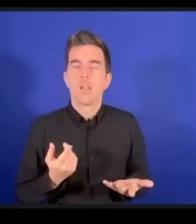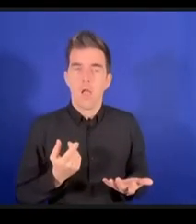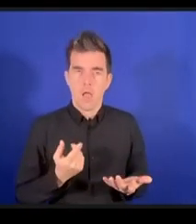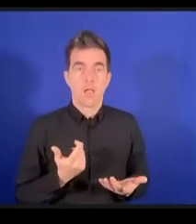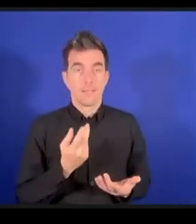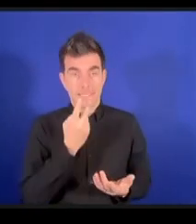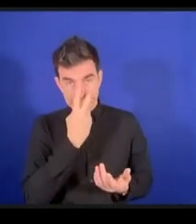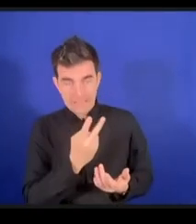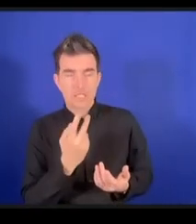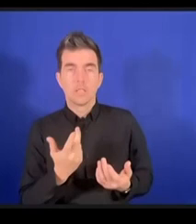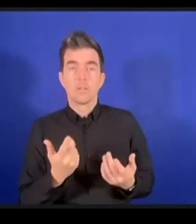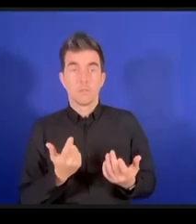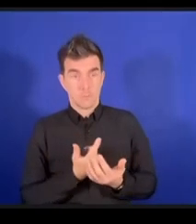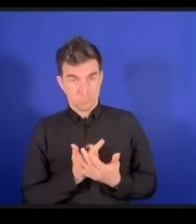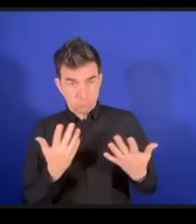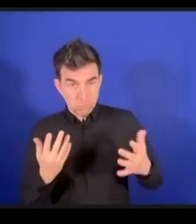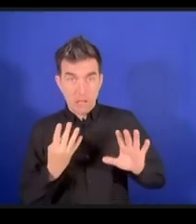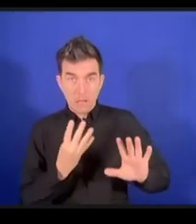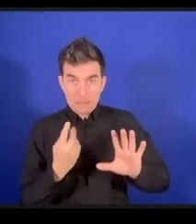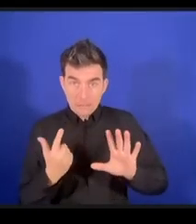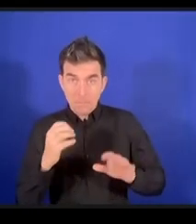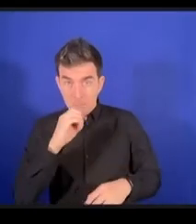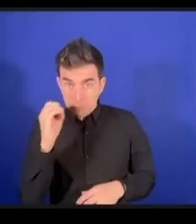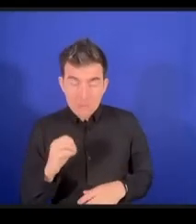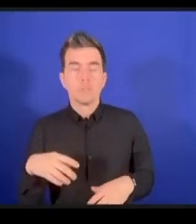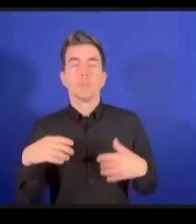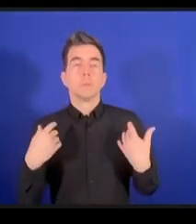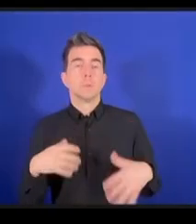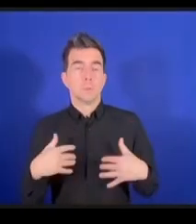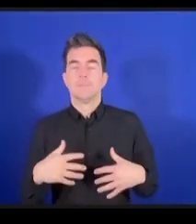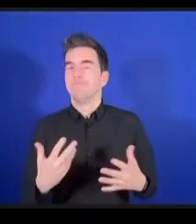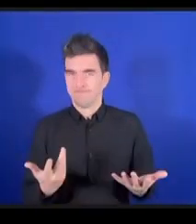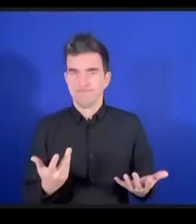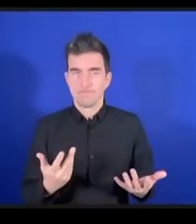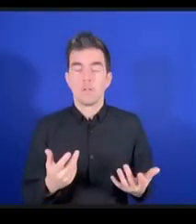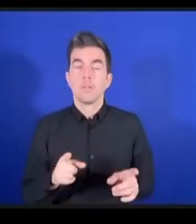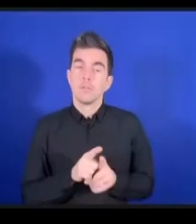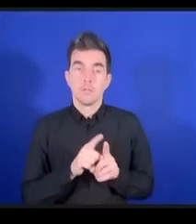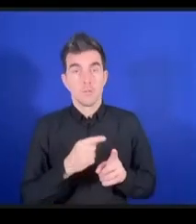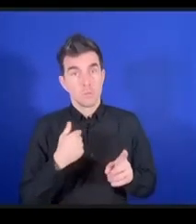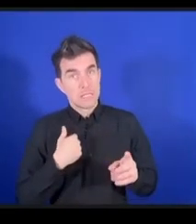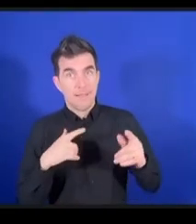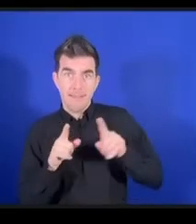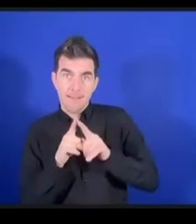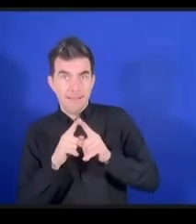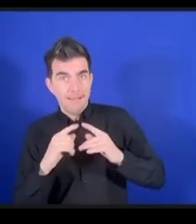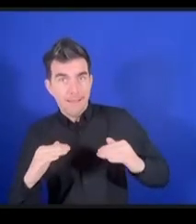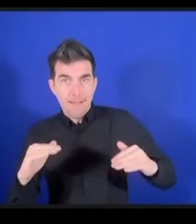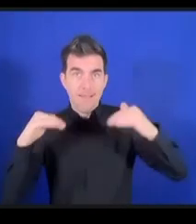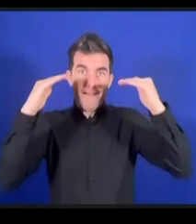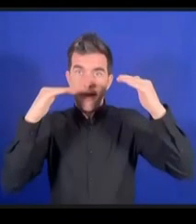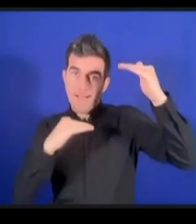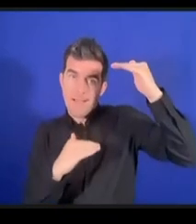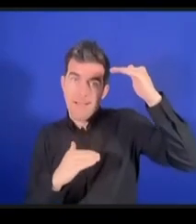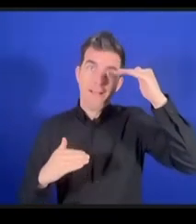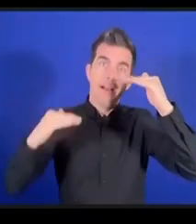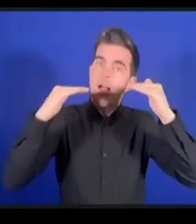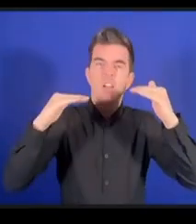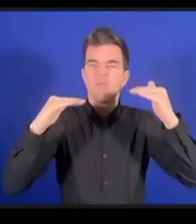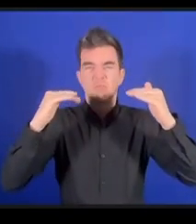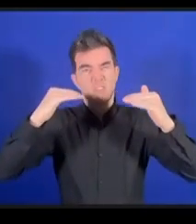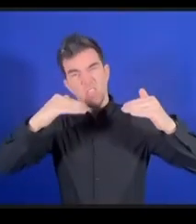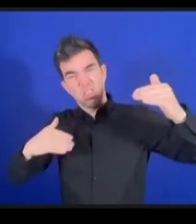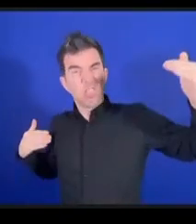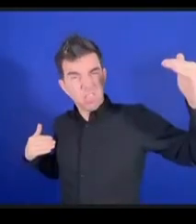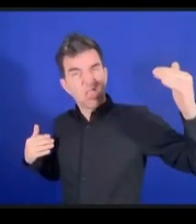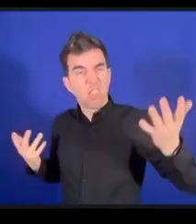accomplir pour pouvoir véritablement combler cette fracture qui existe entre les